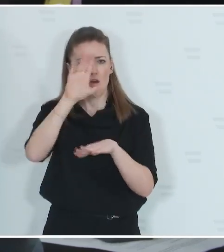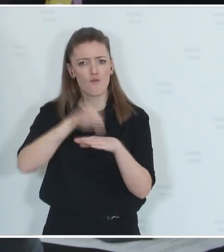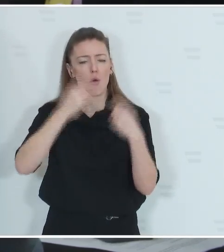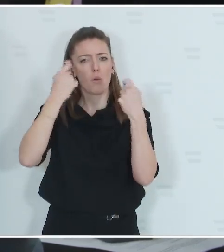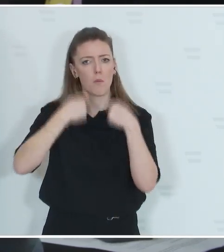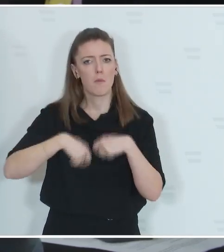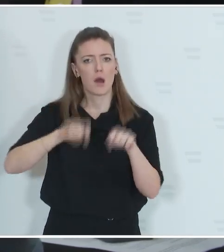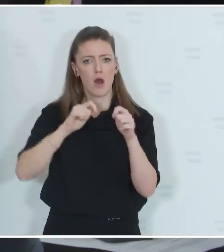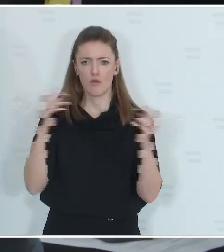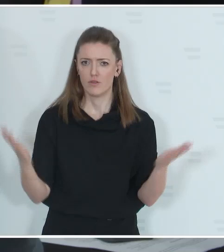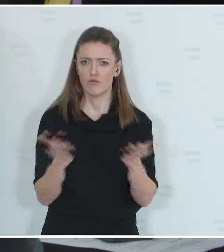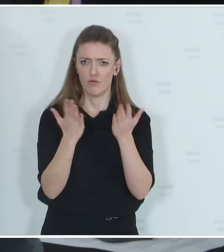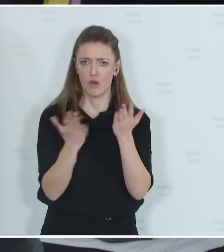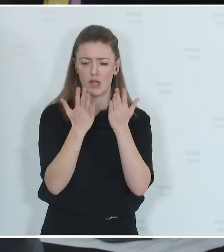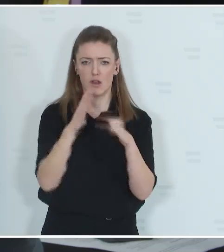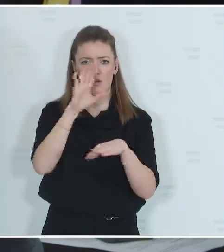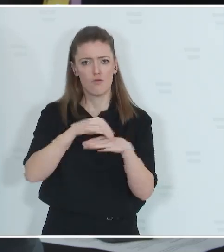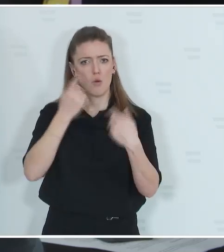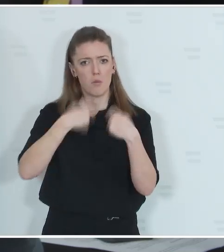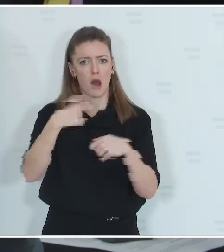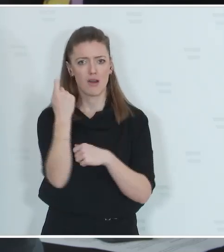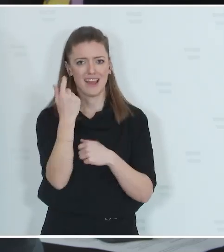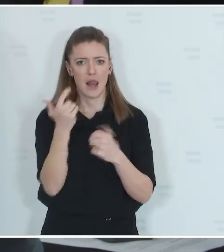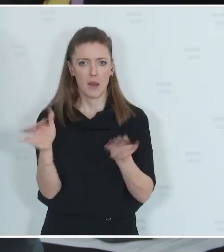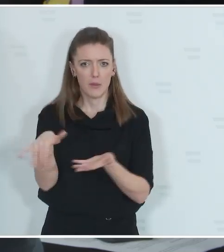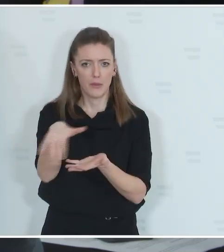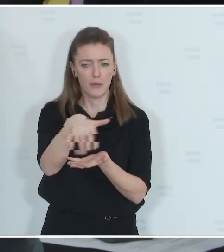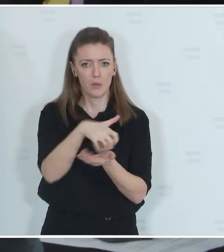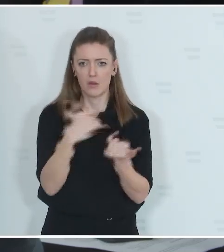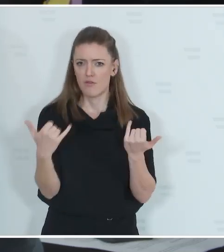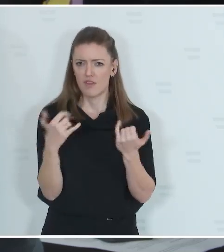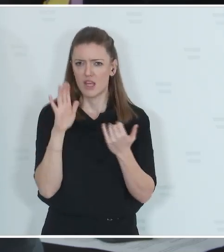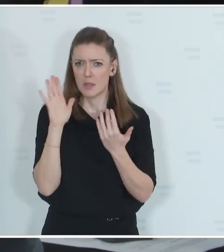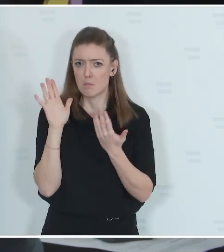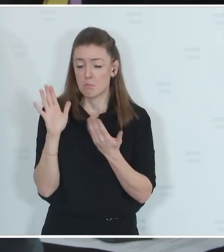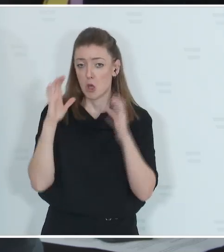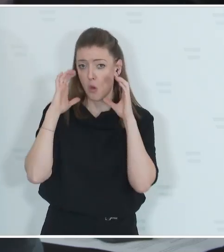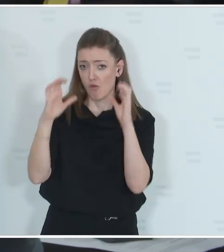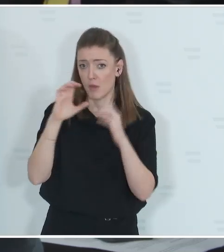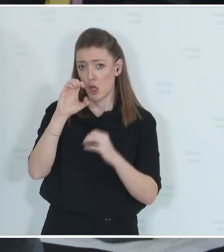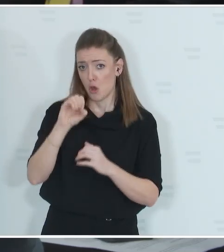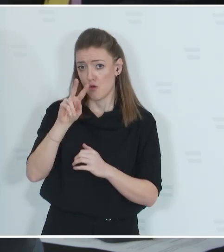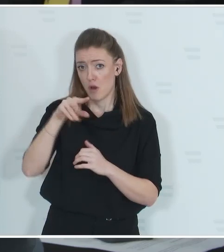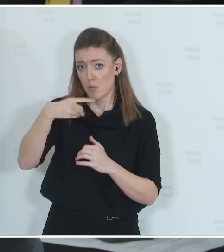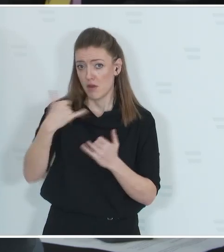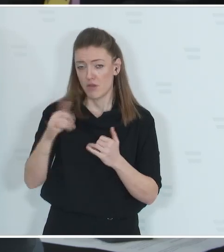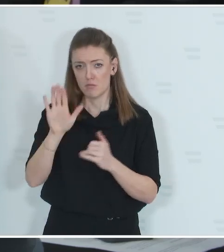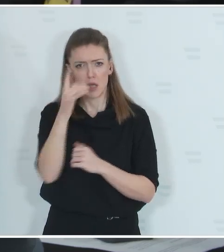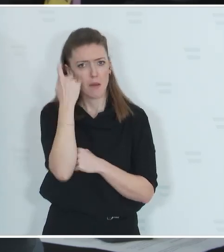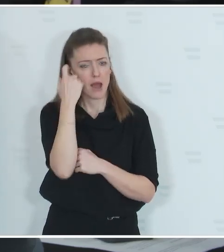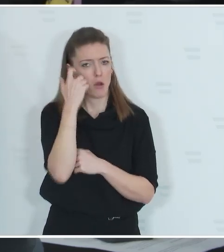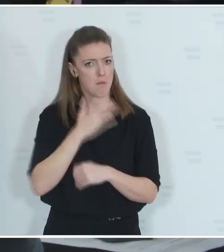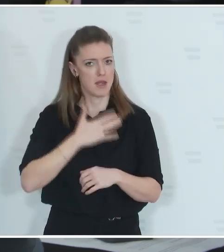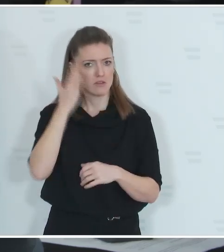zu fördern und Wohnbaugelder zu mobilisieren. Wie steht da eigentlich die ÖVP dazu? Meines Wissens ist im